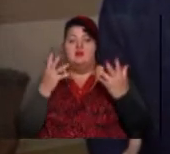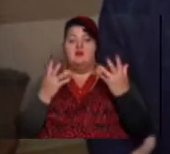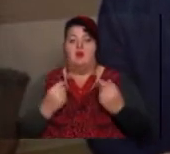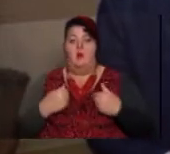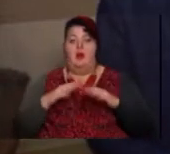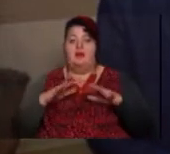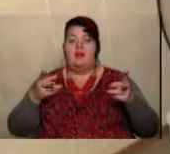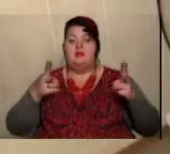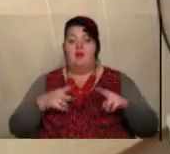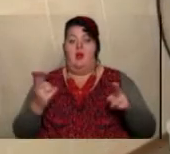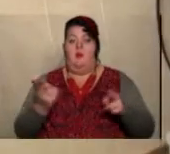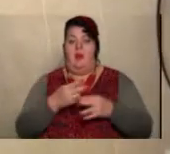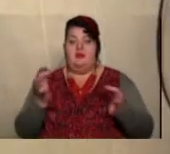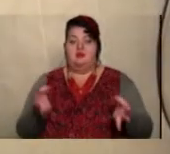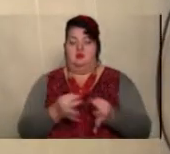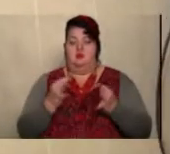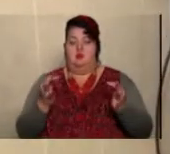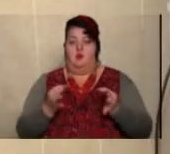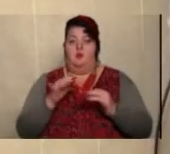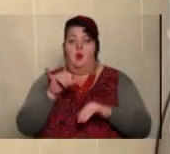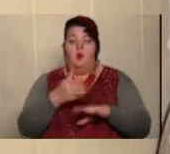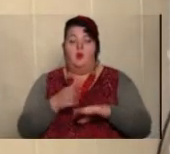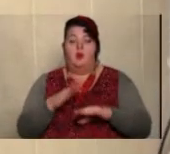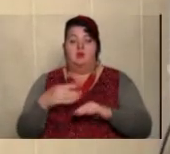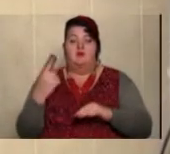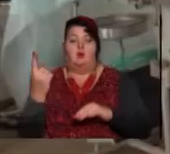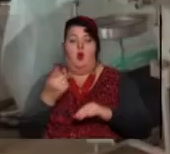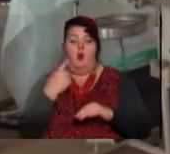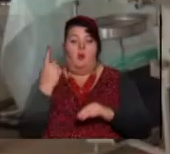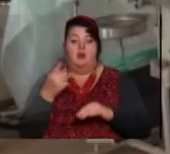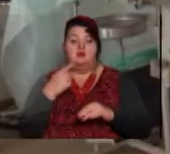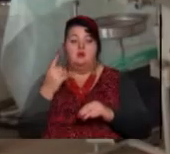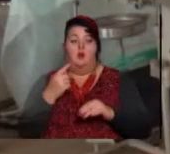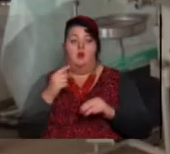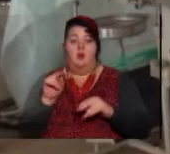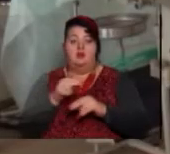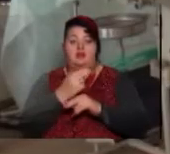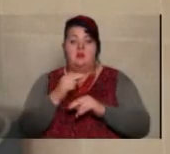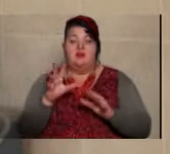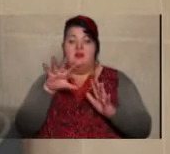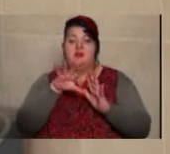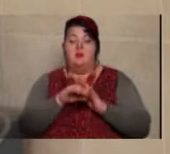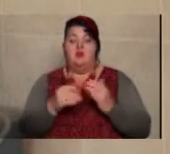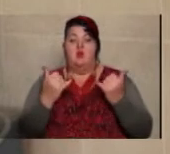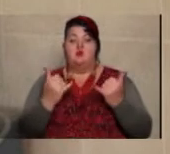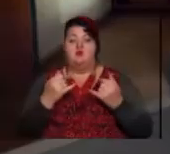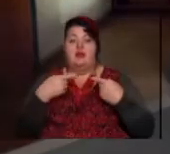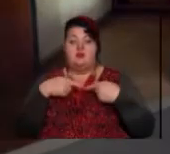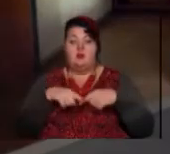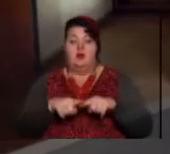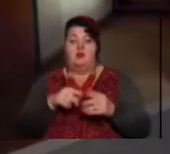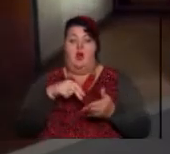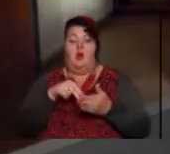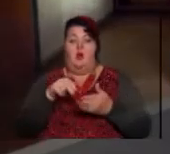ми не залишимося без нічого. У Полтавському обласному онкологічному диспансері запроваджують сучасні технології, купили комп'ютерний томограф,